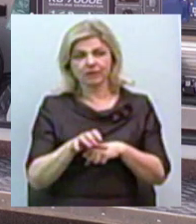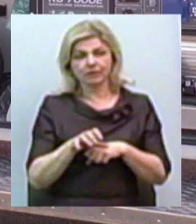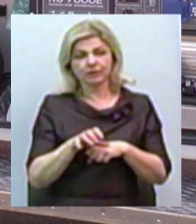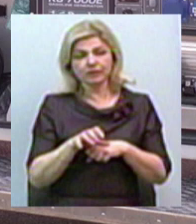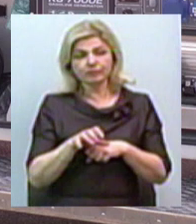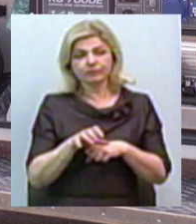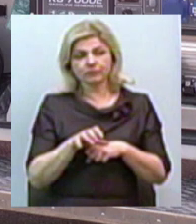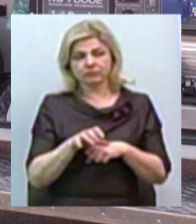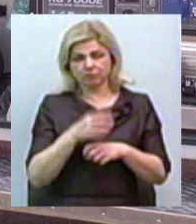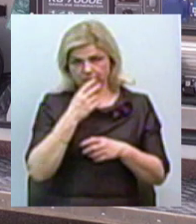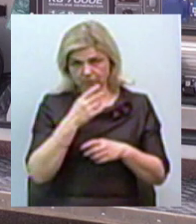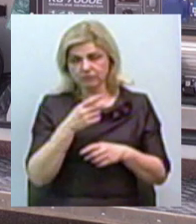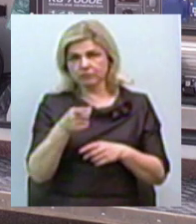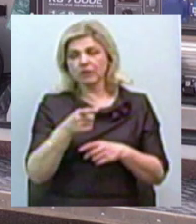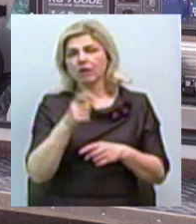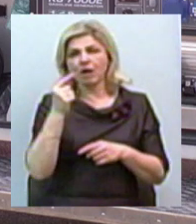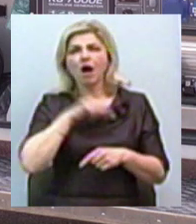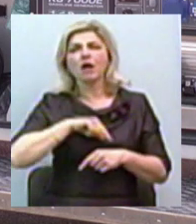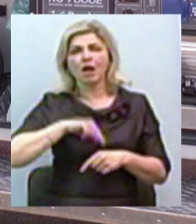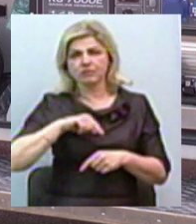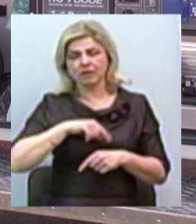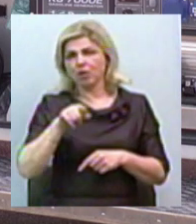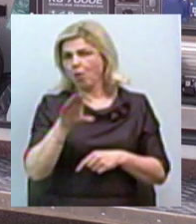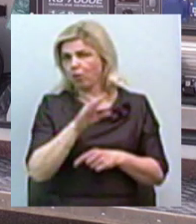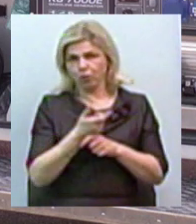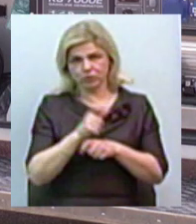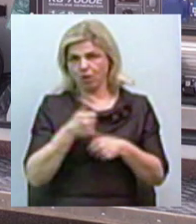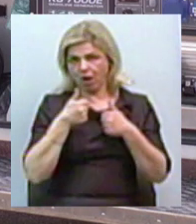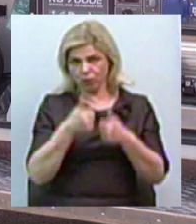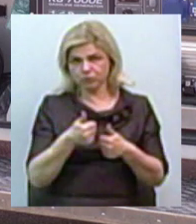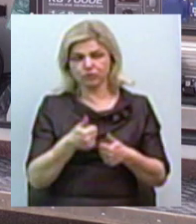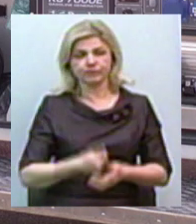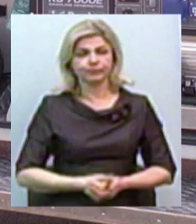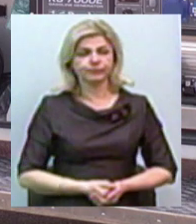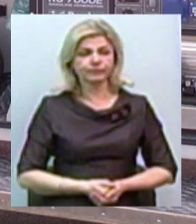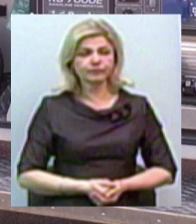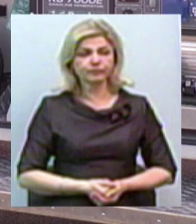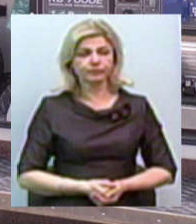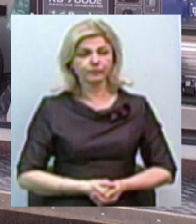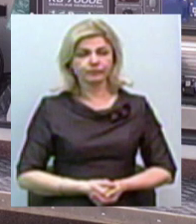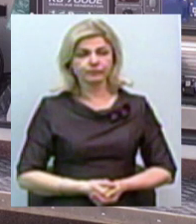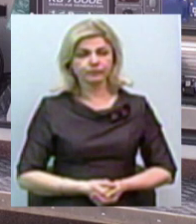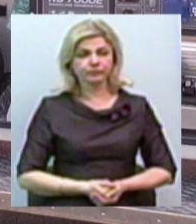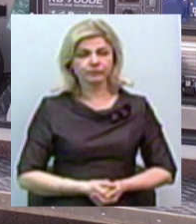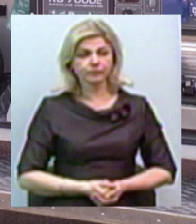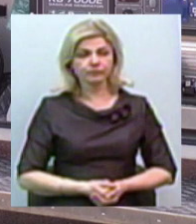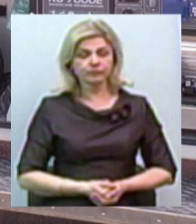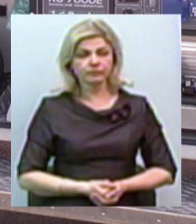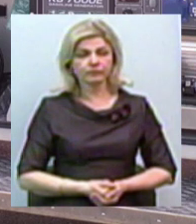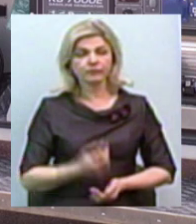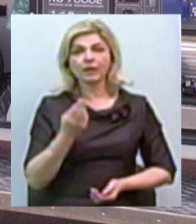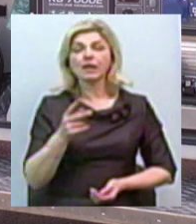Зарекомендували ці автомобілі себе дуже з позитивної сторони. Тому я вважаю, що для тих